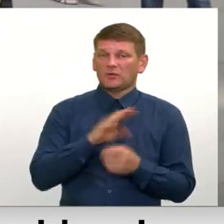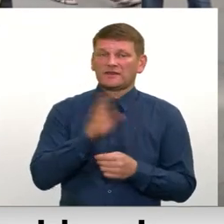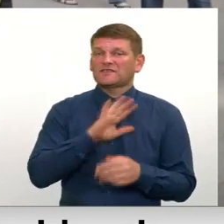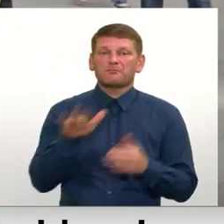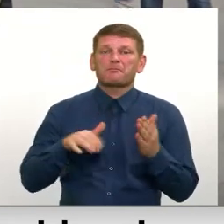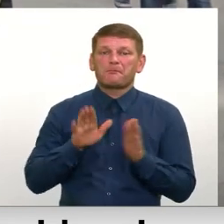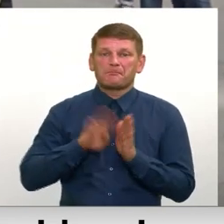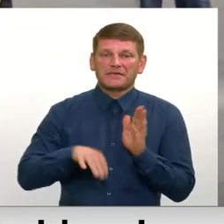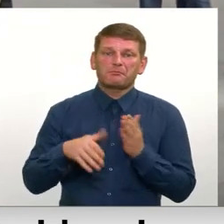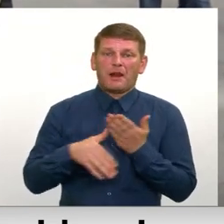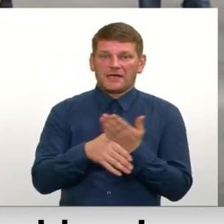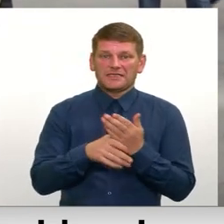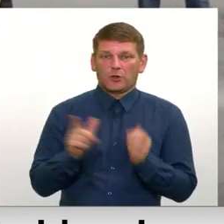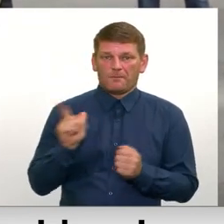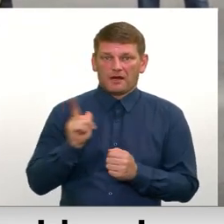bezpalīdzīgu partneri.